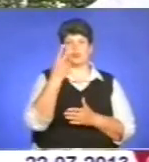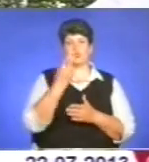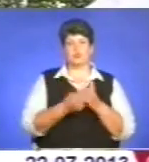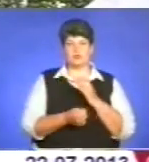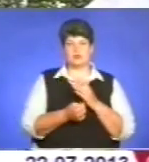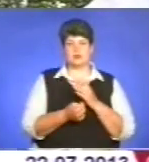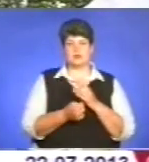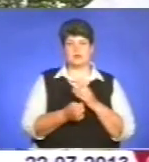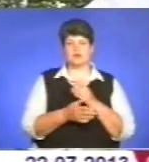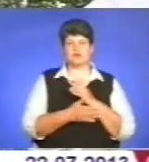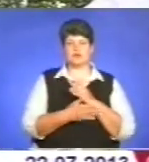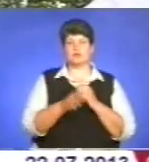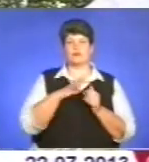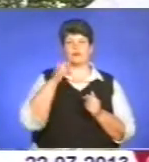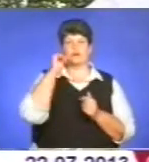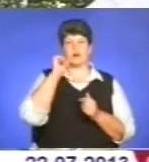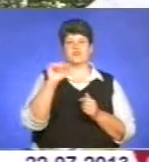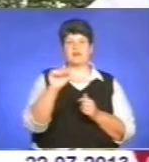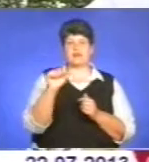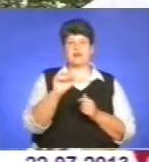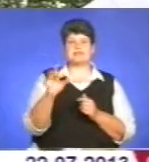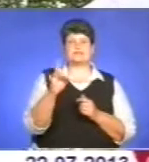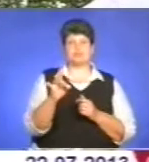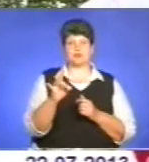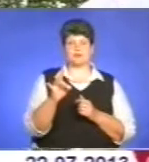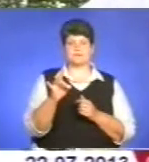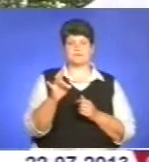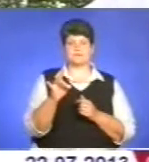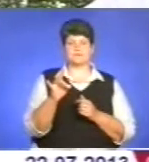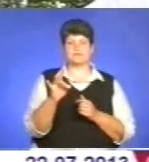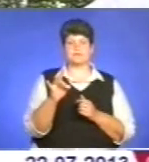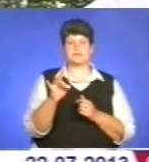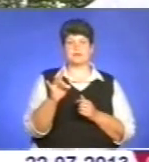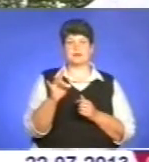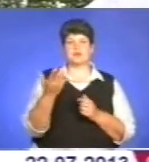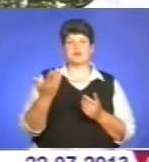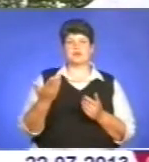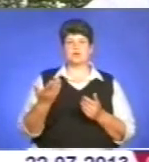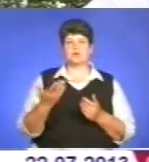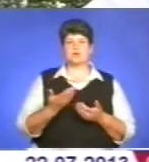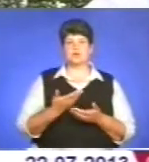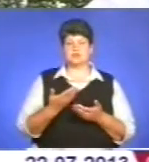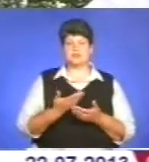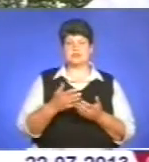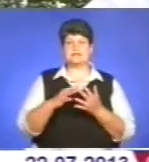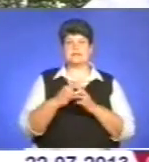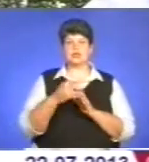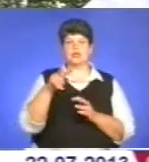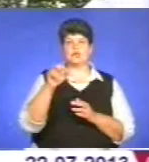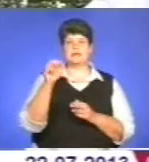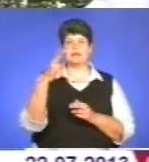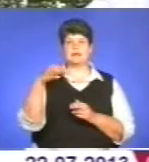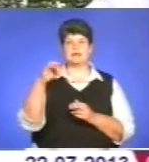був вчора в Теребовлянському районі, в Теребовлянському районі житель села Ладичів з 56